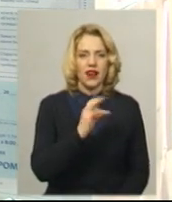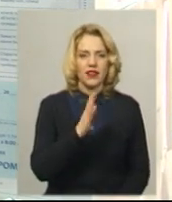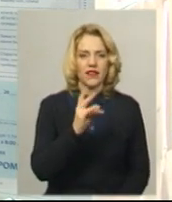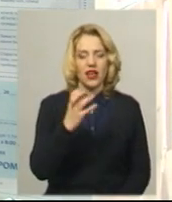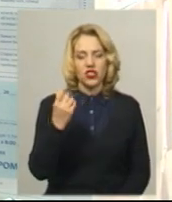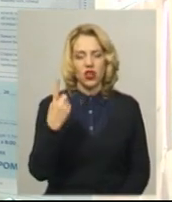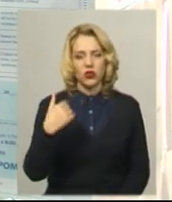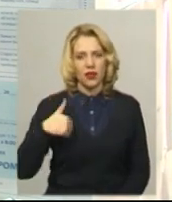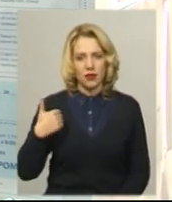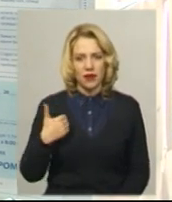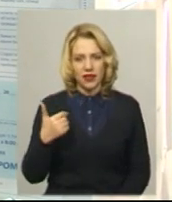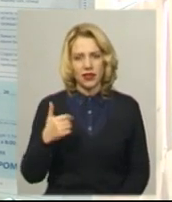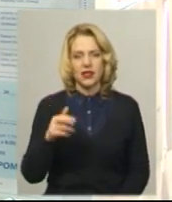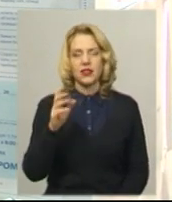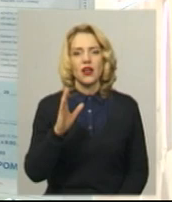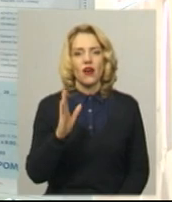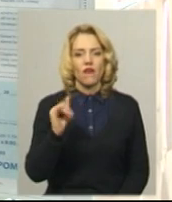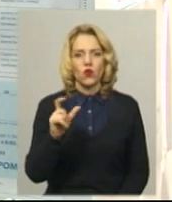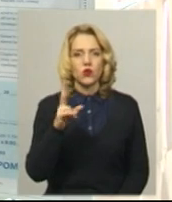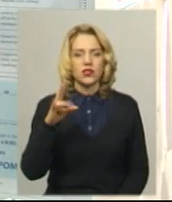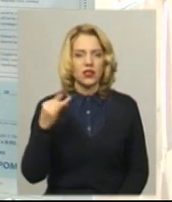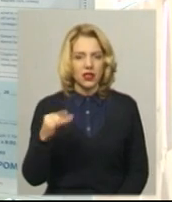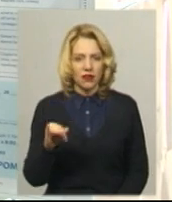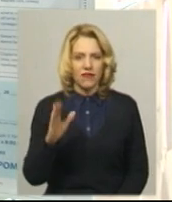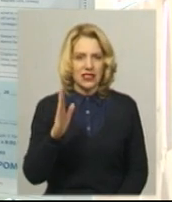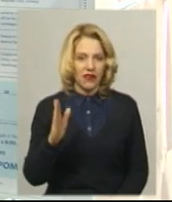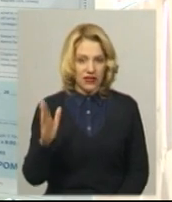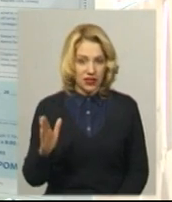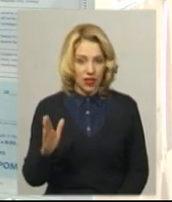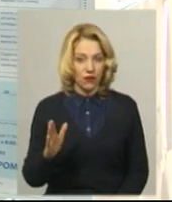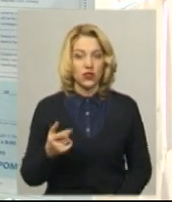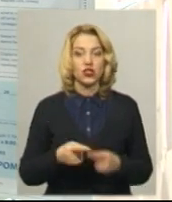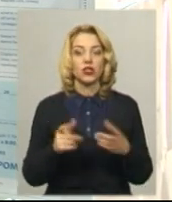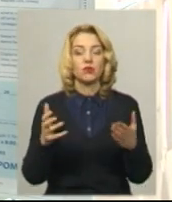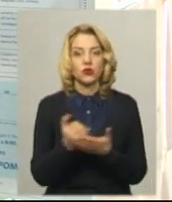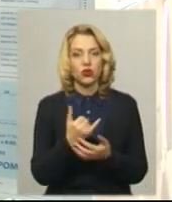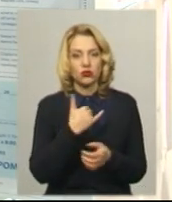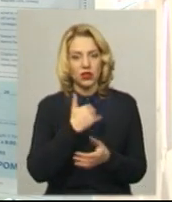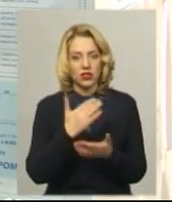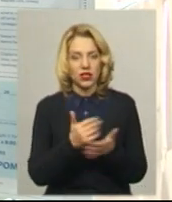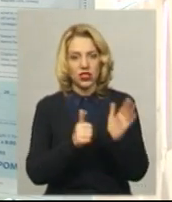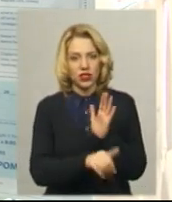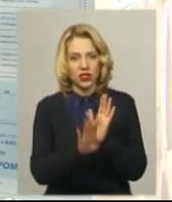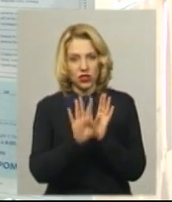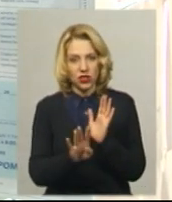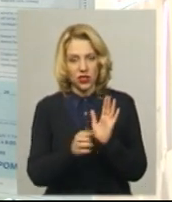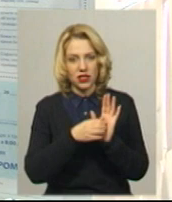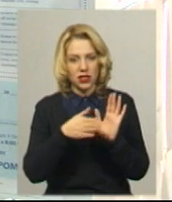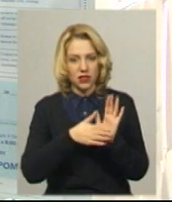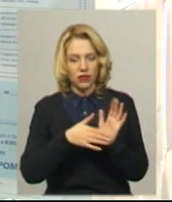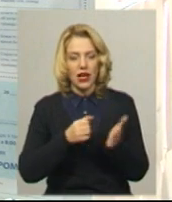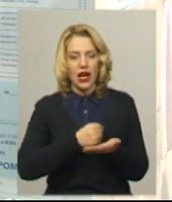претендент, це Возний Василь Васильович зареєстрований. Получається, в нас є 64 зареєстрованих